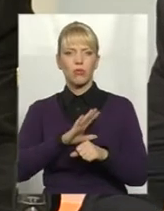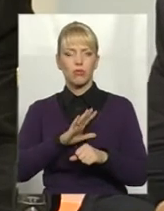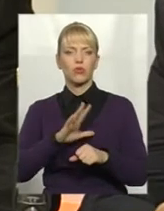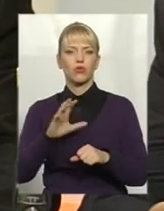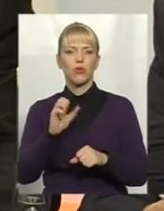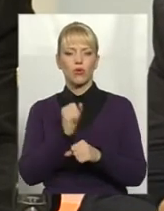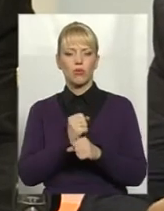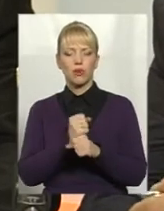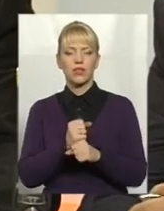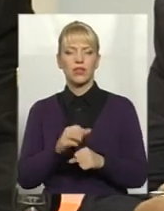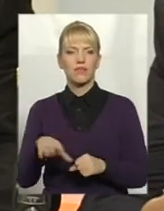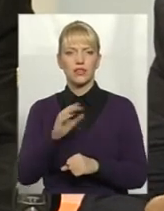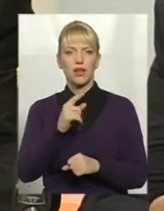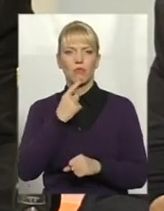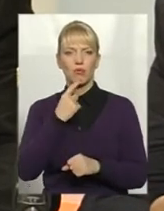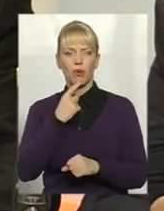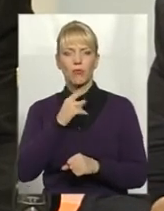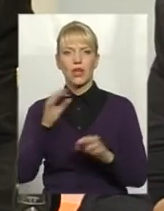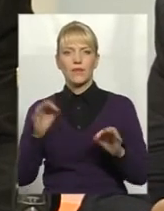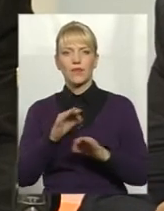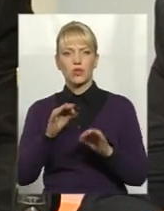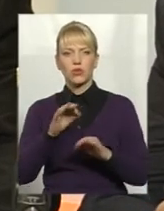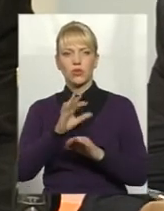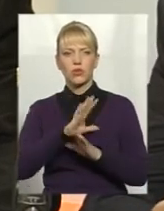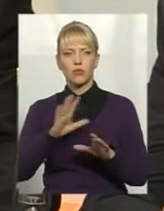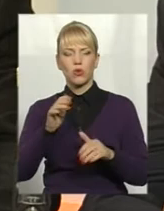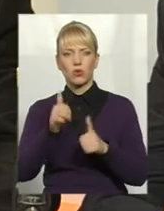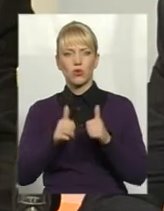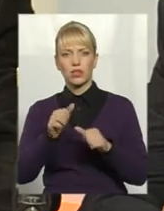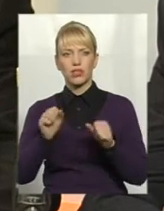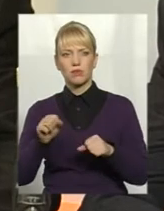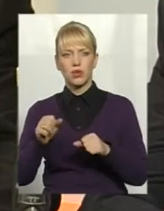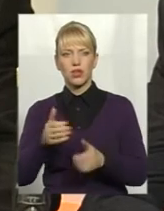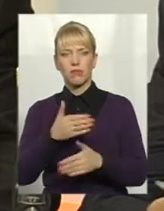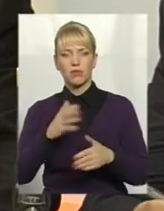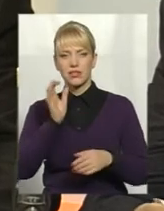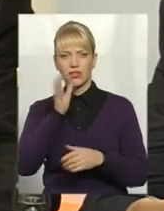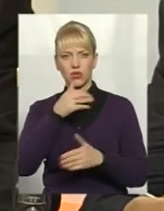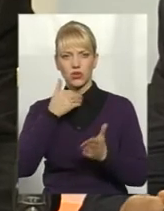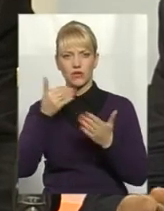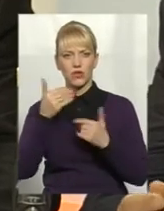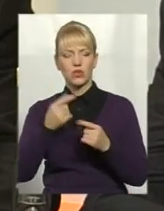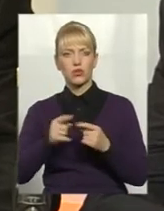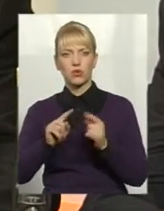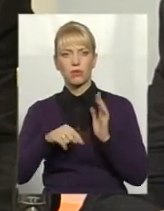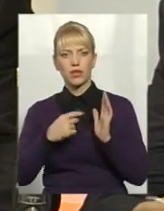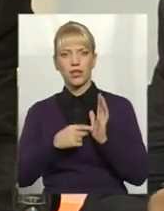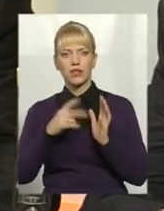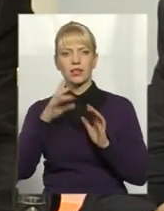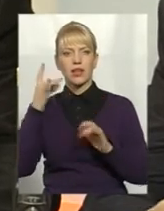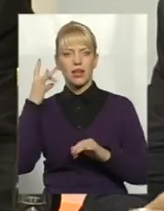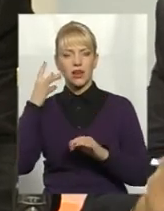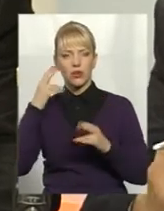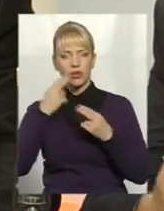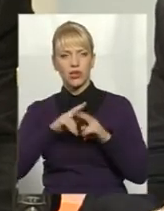все. Але нічого ми не були корентоспроможними. Але ми серйозно взялися за радіотехніку, за